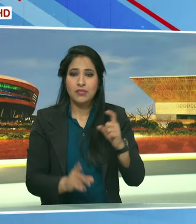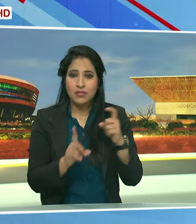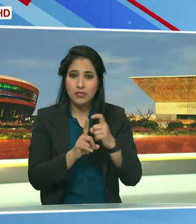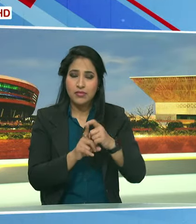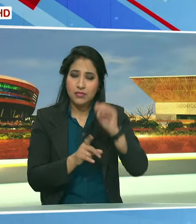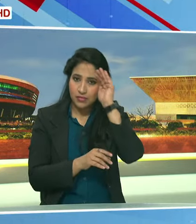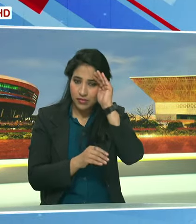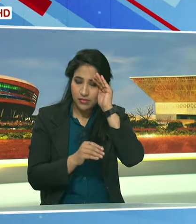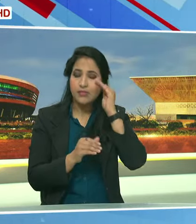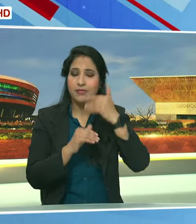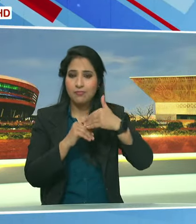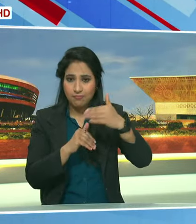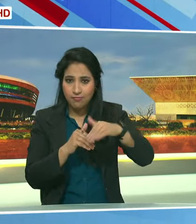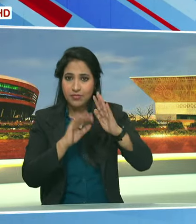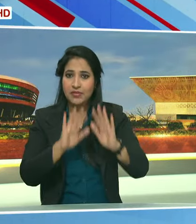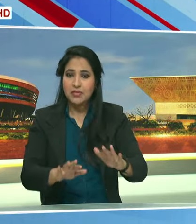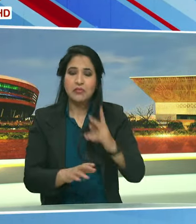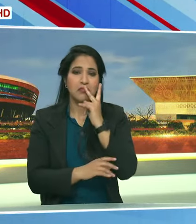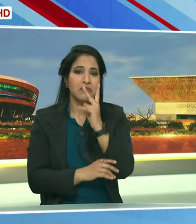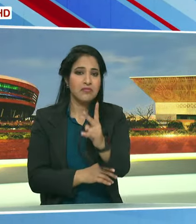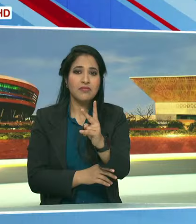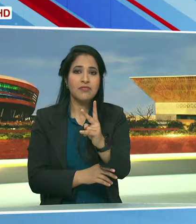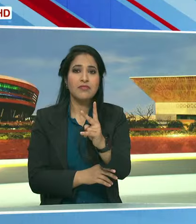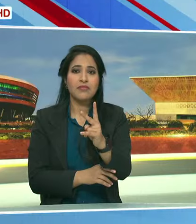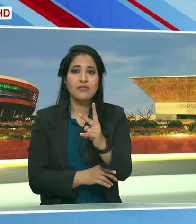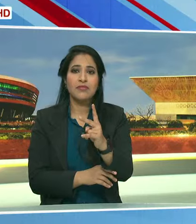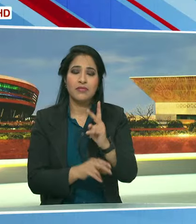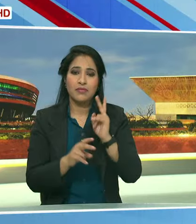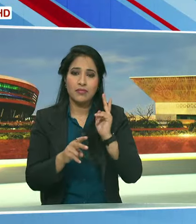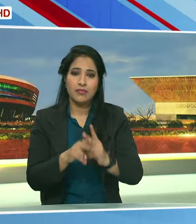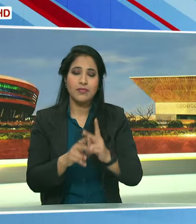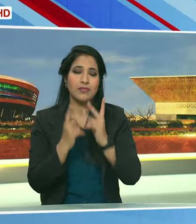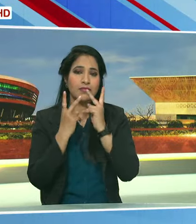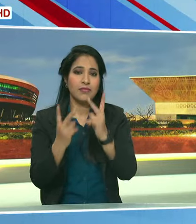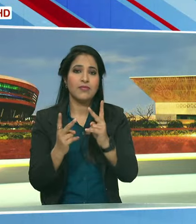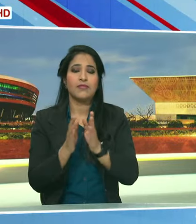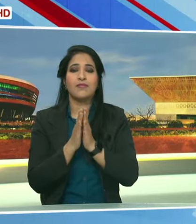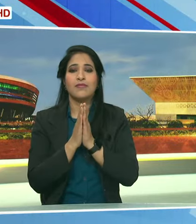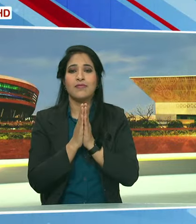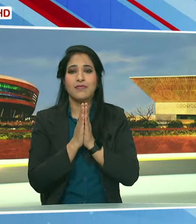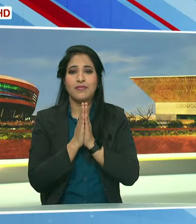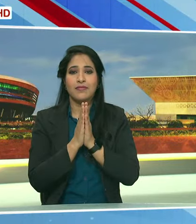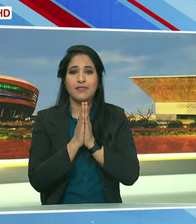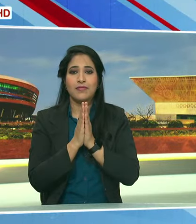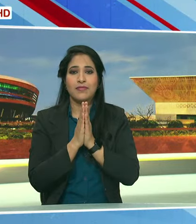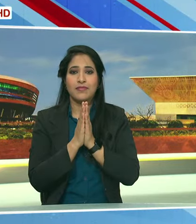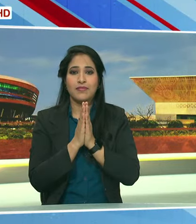डीडी नियूस पर खबरों का सफर लगातार जारी है बने रही है डीडी नियूस के साथ नमस्कार